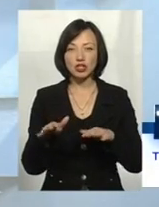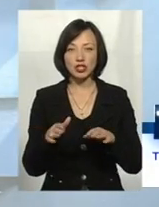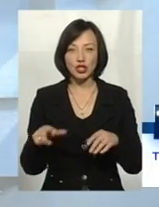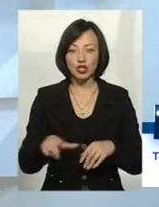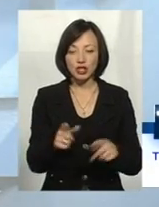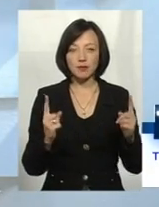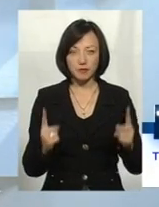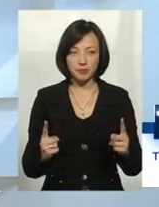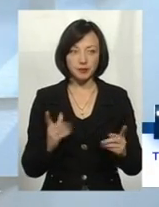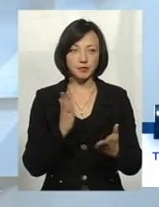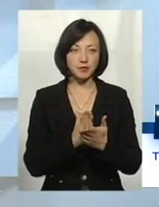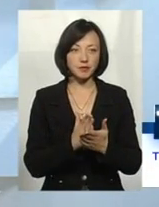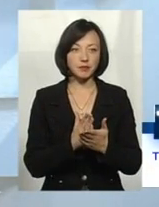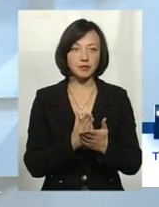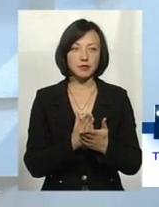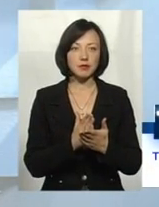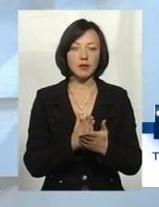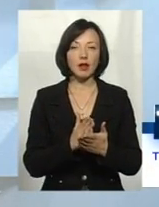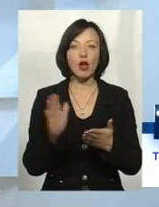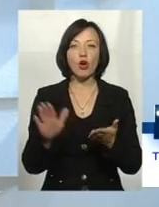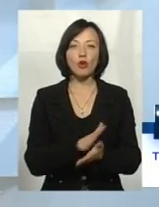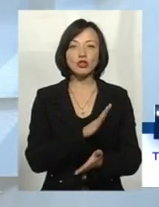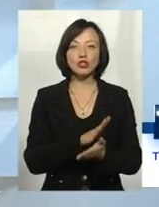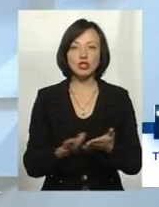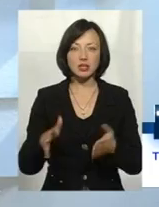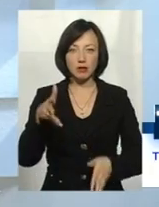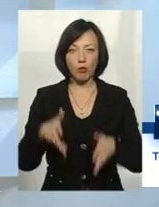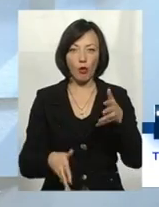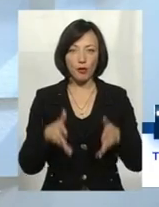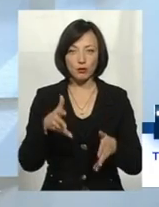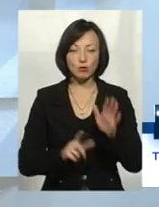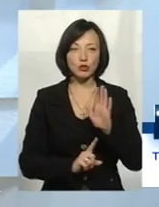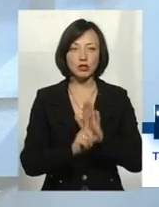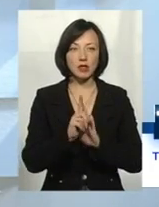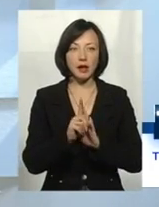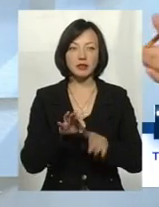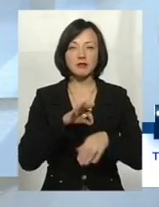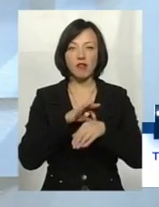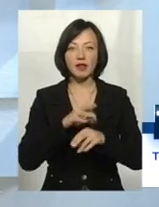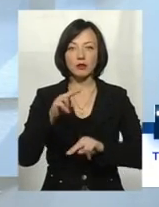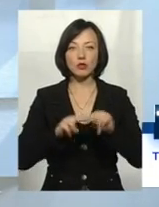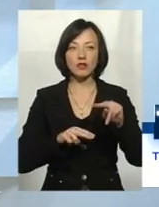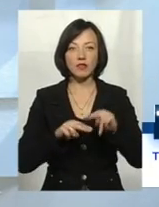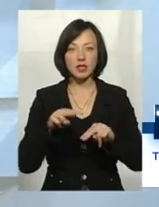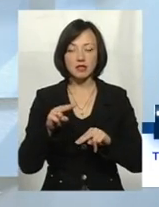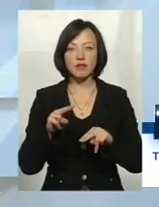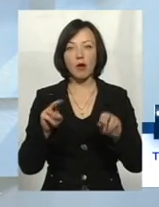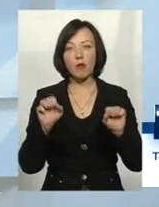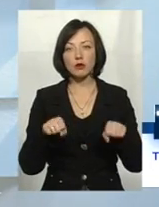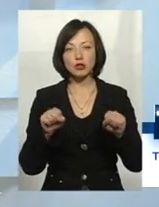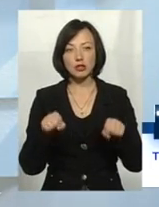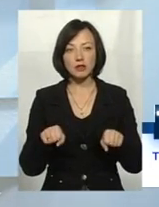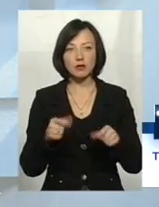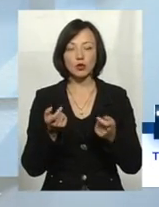активно зараз розчистили, скажімо, те болоту. Починається ведення будівництва. Десь, можливо,